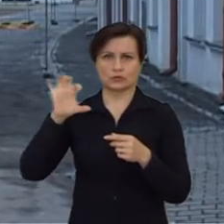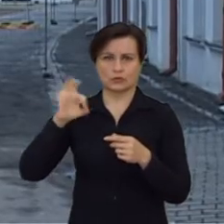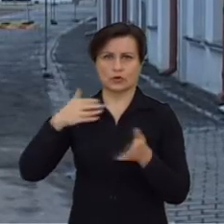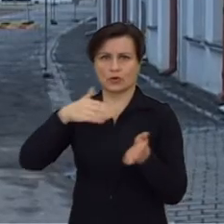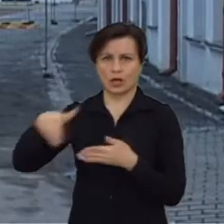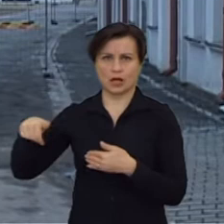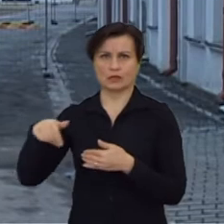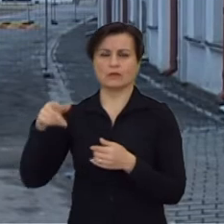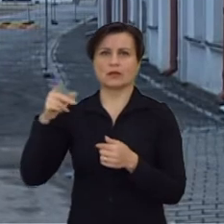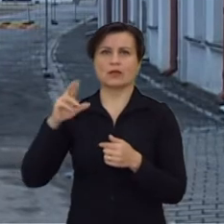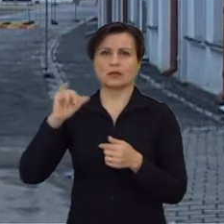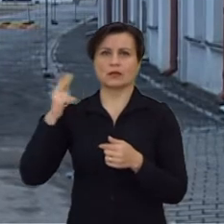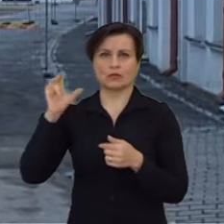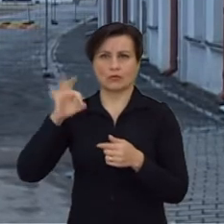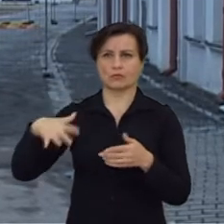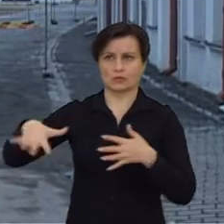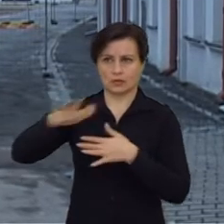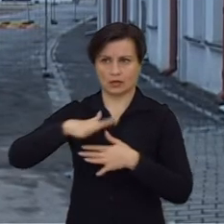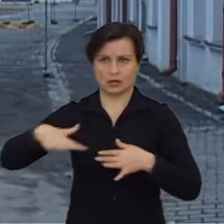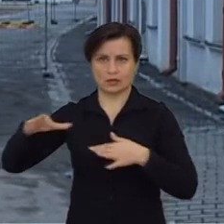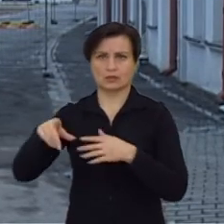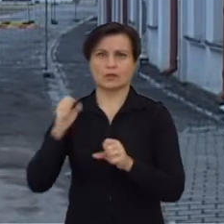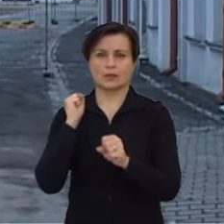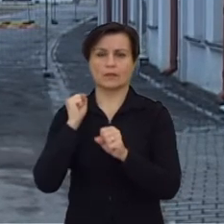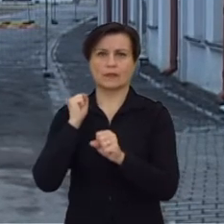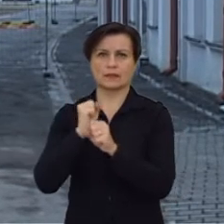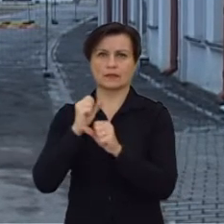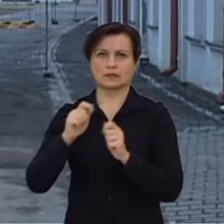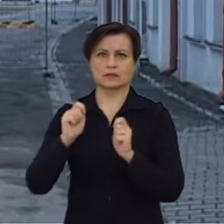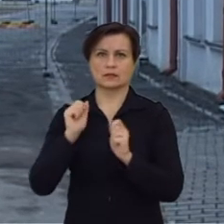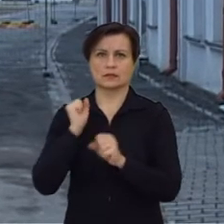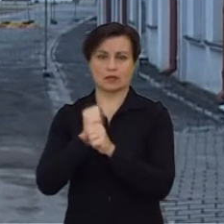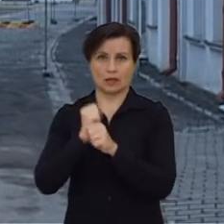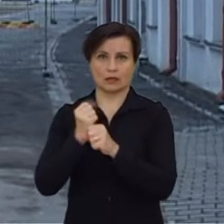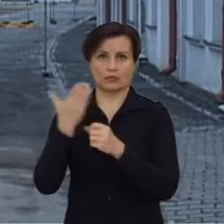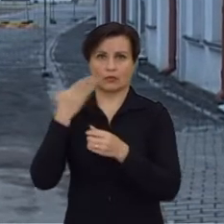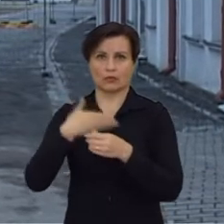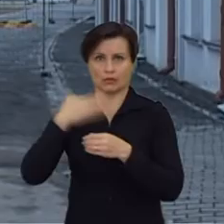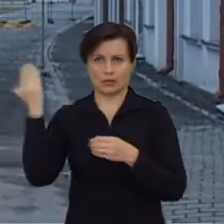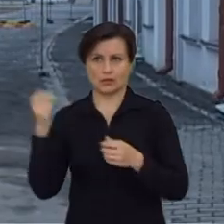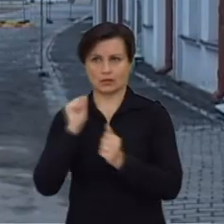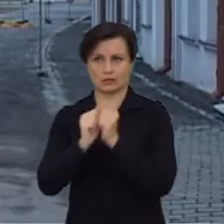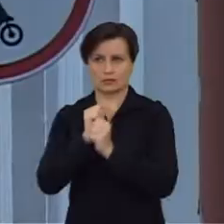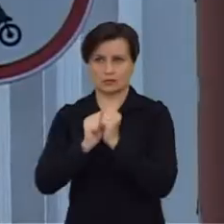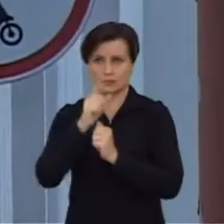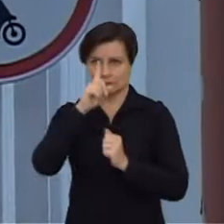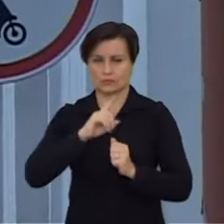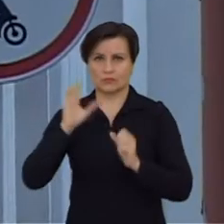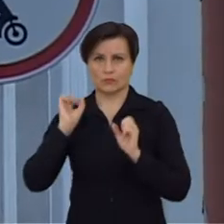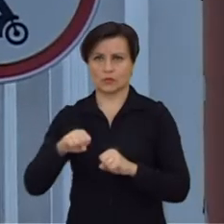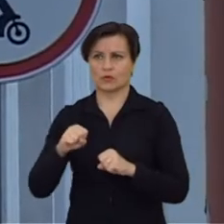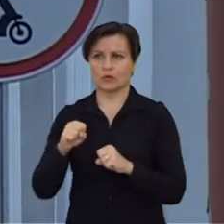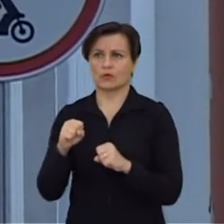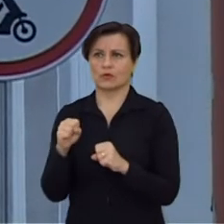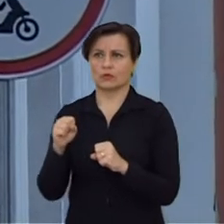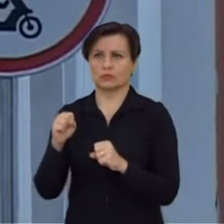metų, sakykime, nesausio antros dienos galima bus darbo dienomis važiuoti tą gatvę, nes prie ženklo